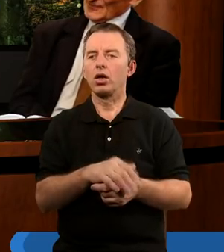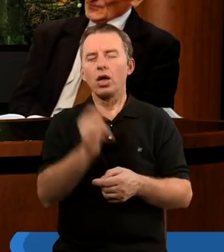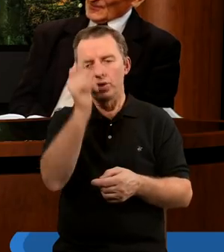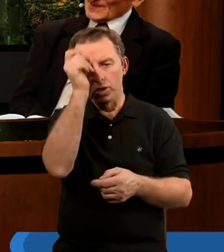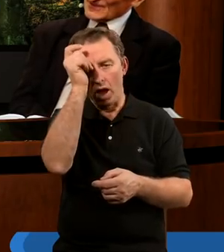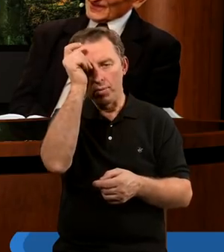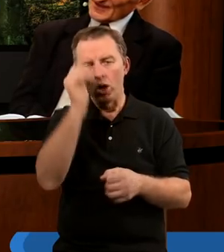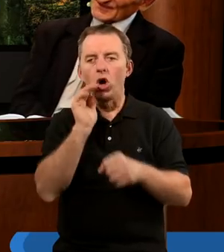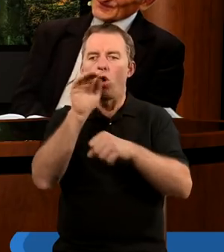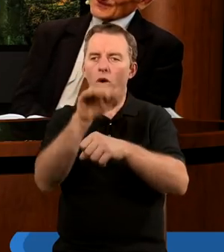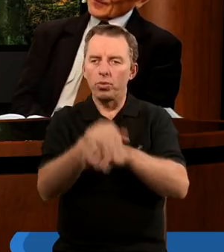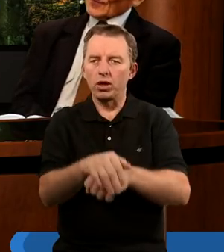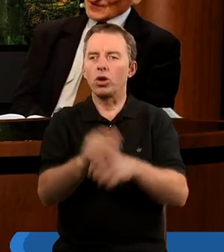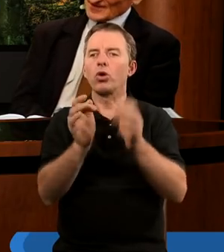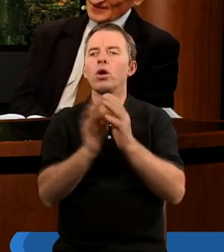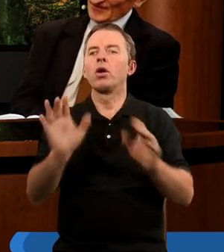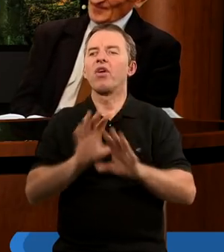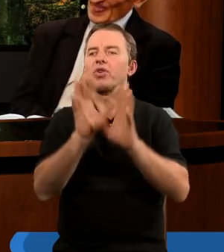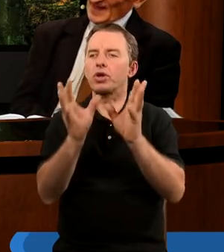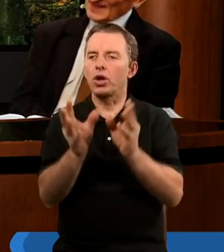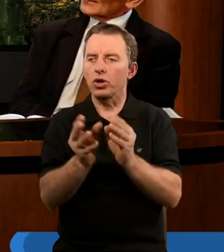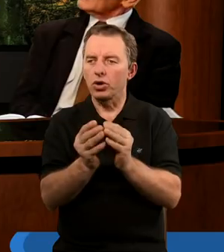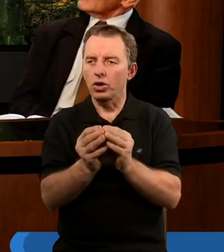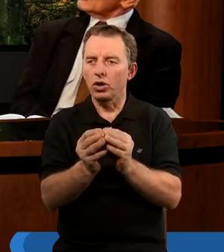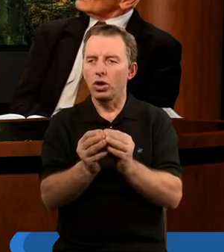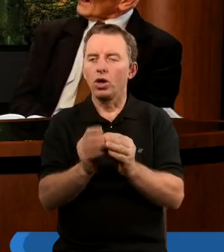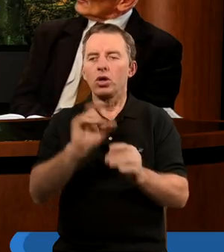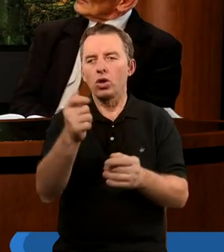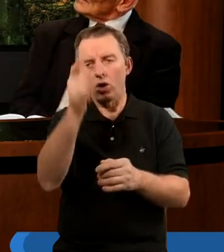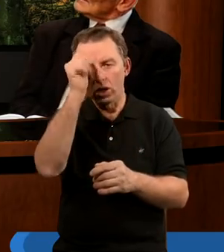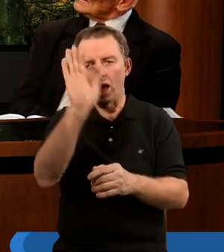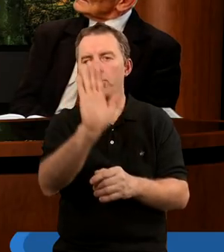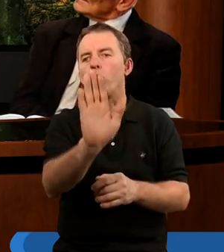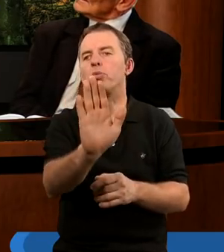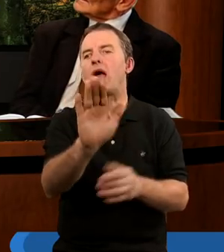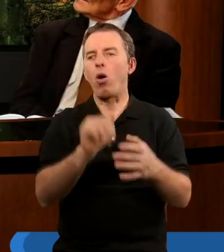Diabeł obiecuje Chrystusowi wszystko. A co ten diabeł miał?